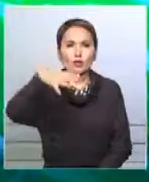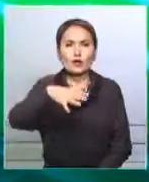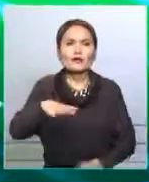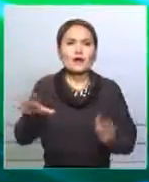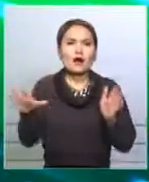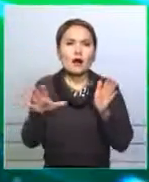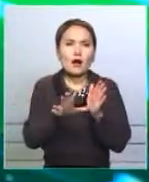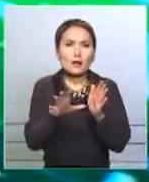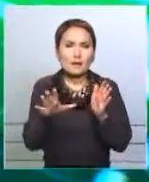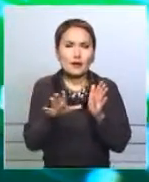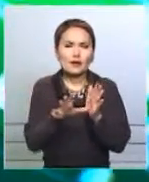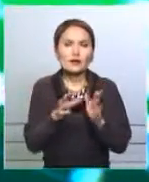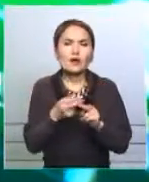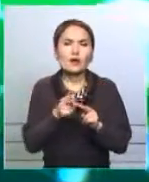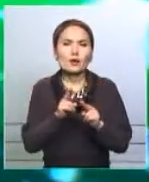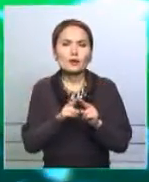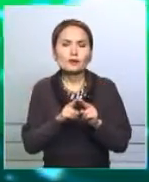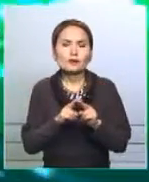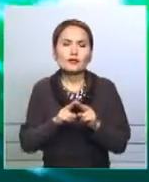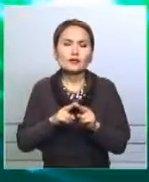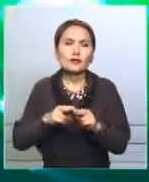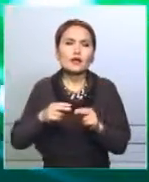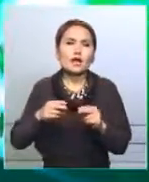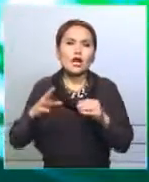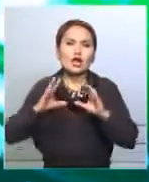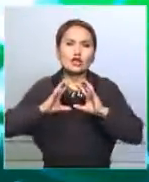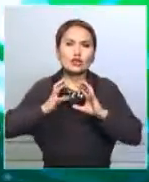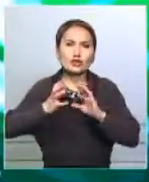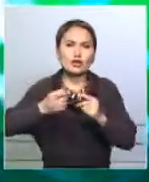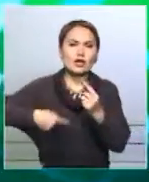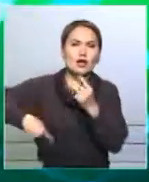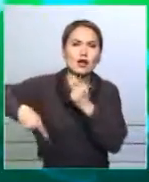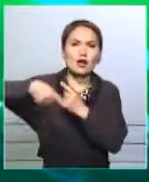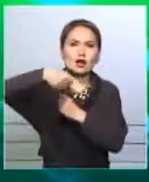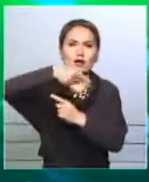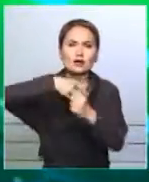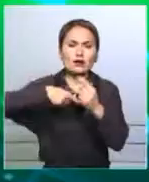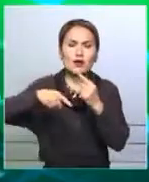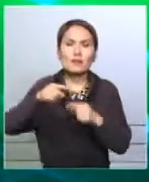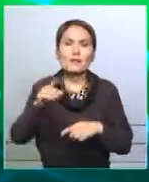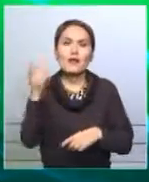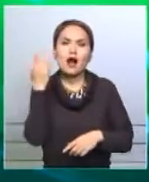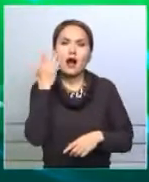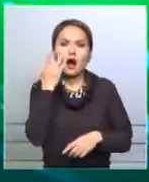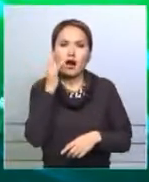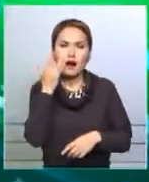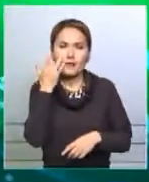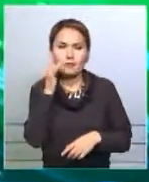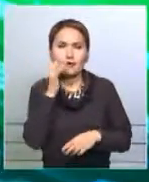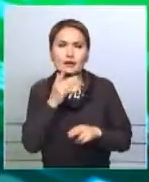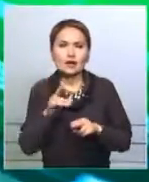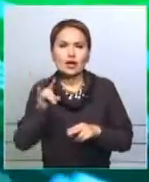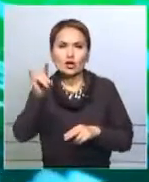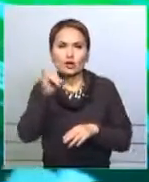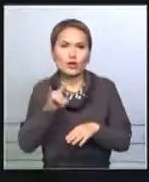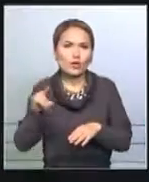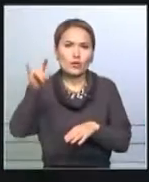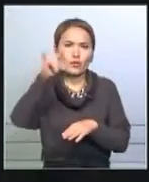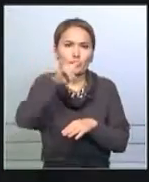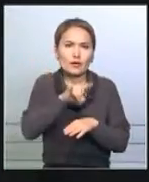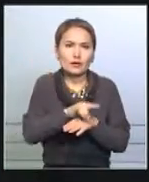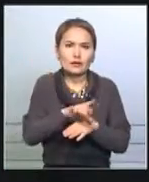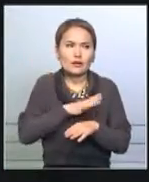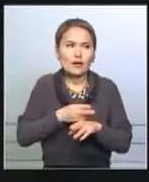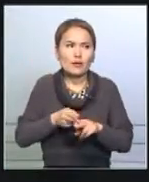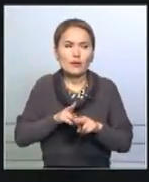Күннен қуат алып жер шарын айналып шығуды мақсат еткен ұшақ Ақштың Ақлахомы штатына сәтті ғонды. Үшқыштар Андре